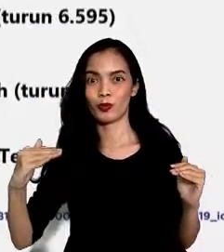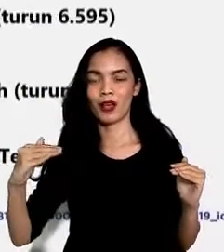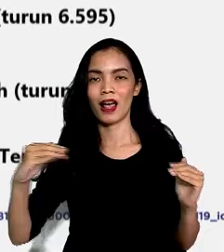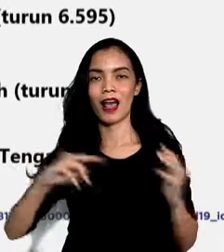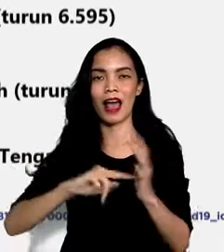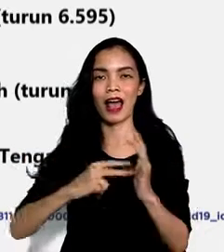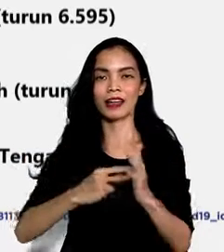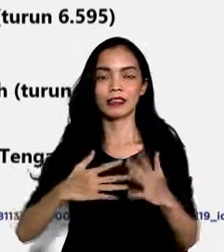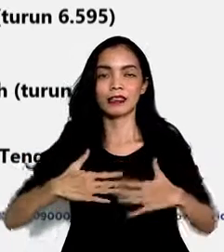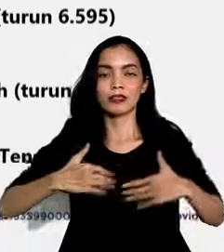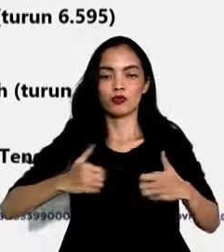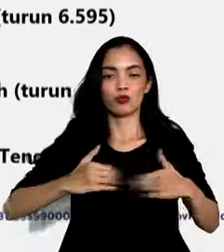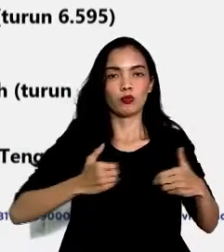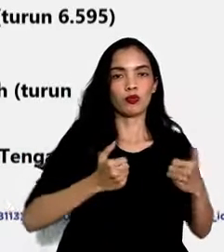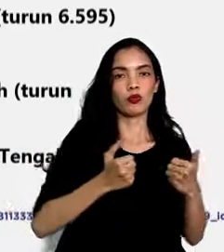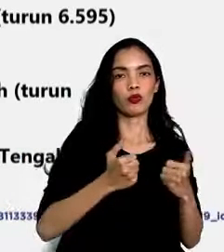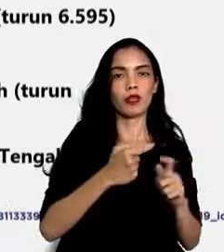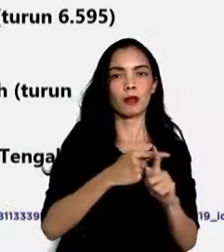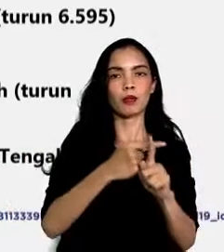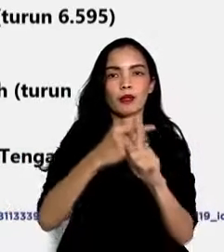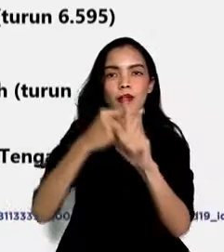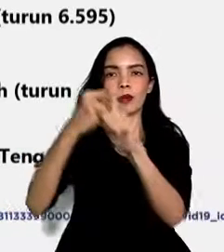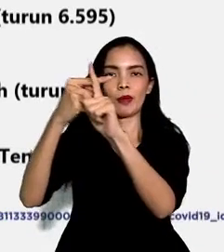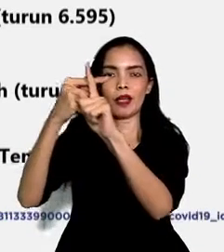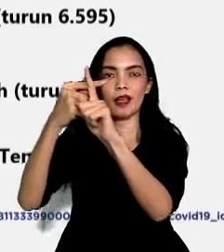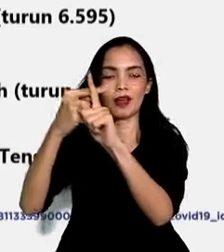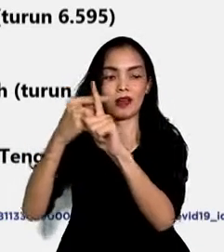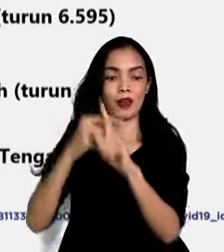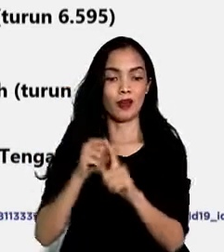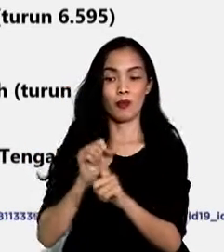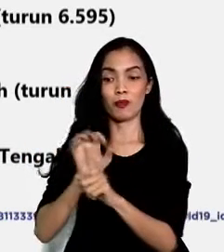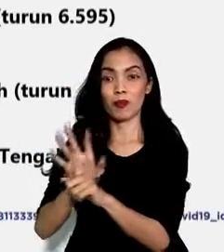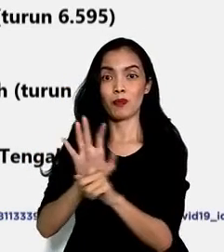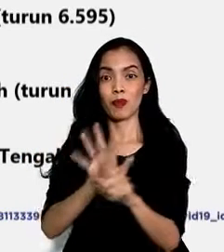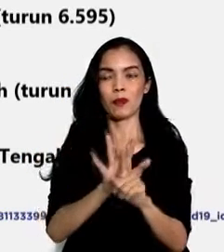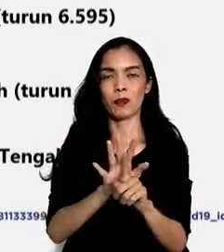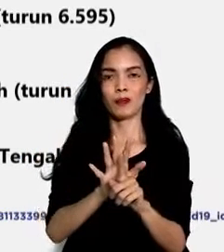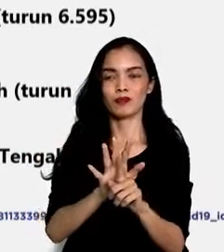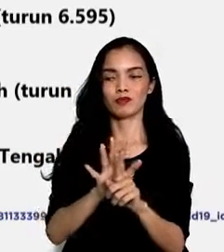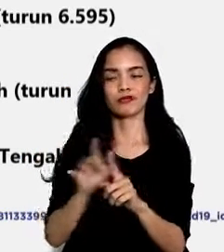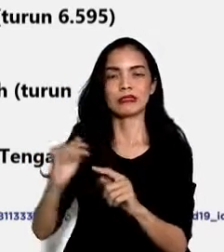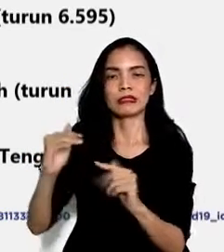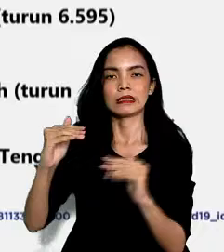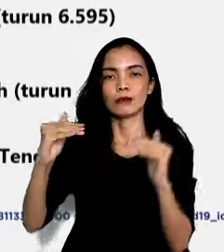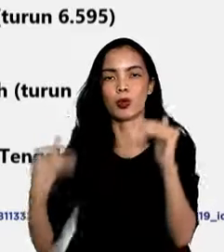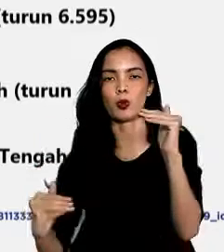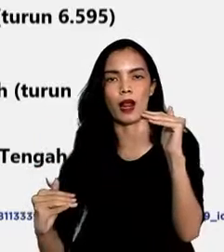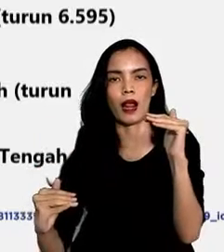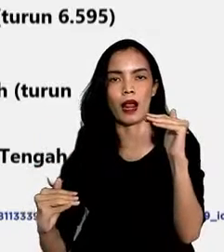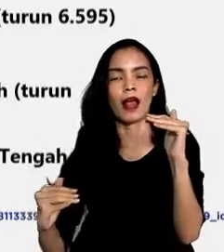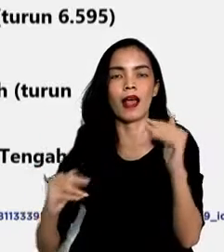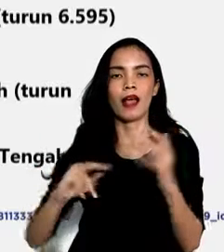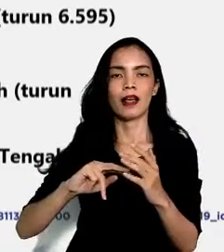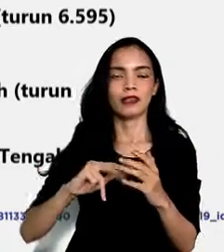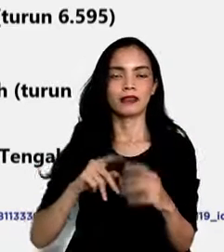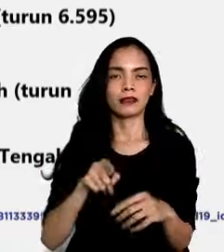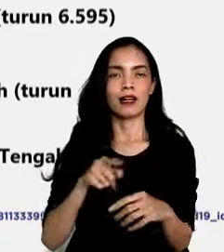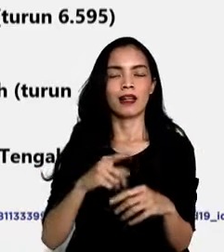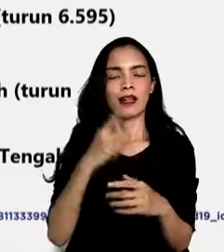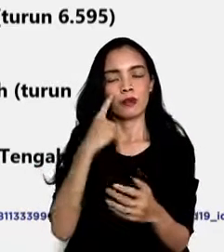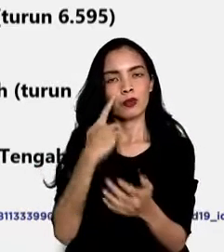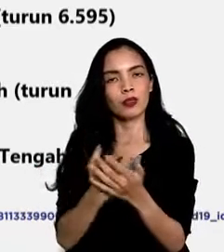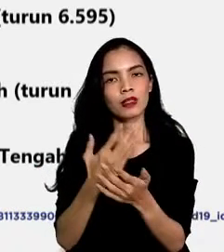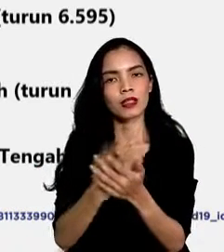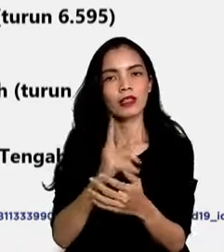lebih banyak daripada kasus positif baru. Tentunya ini tidak akan terwujud tanpa pengorbanan dari para tenaga